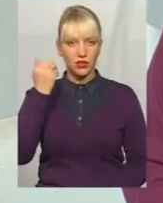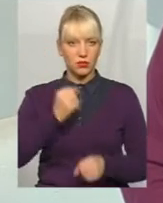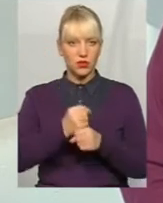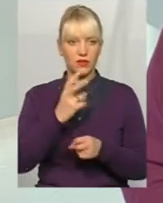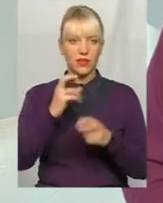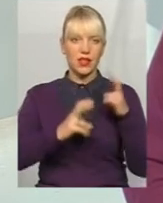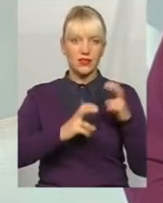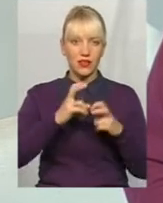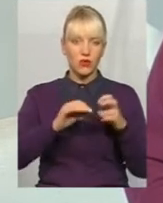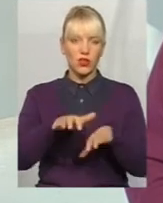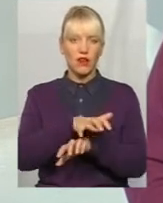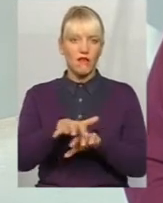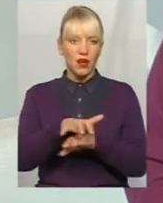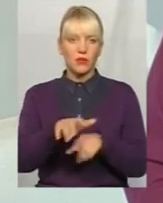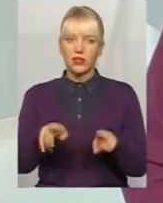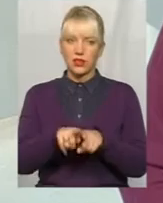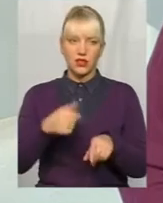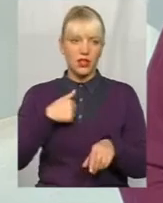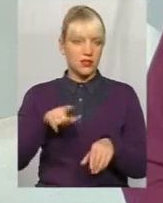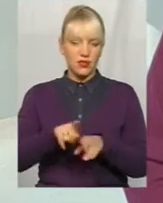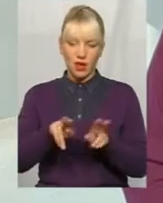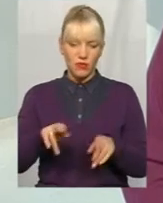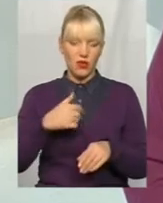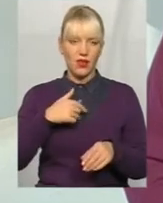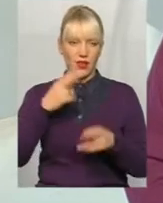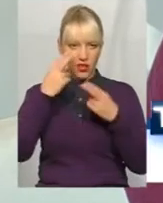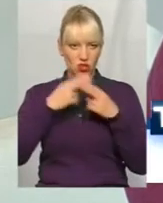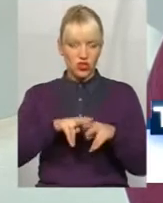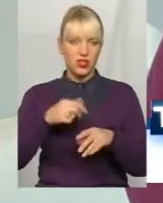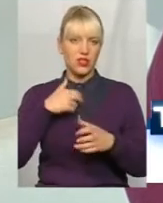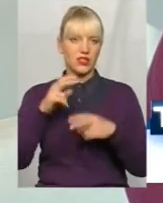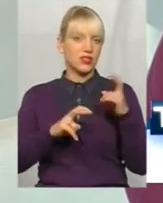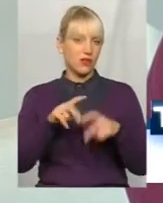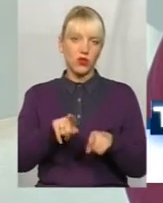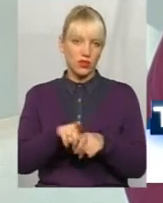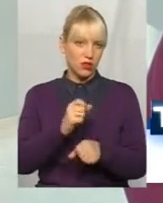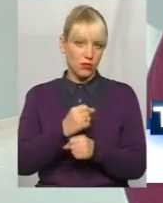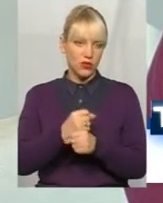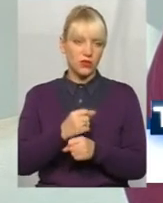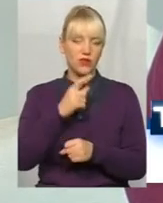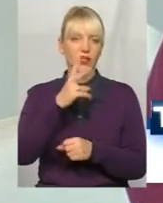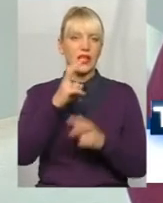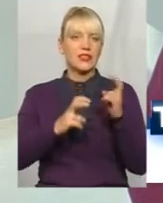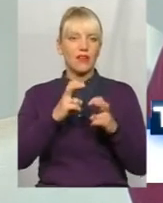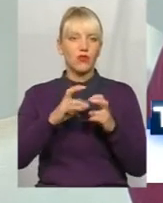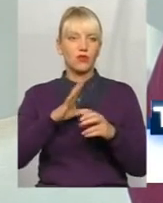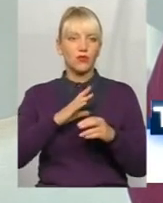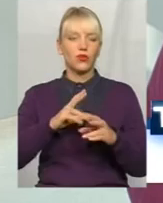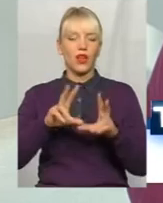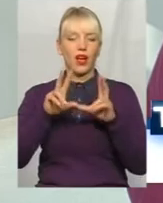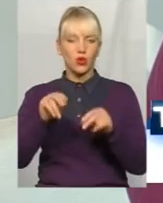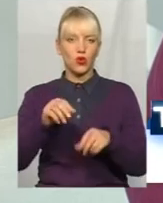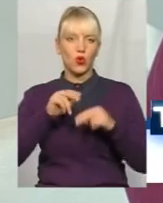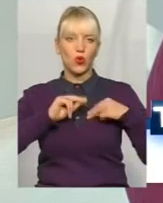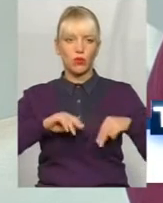заводах, на фабриках, так само бувши заводський інженер, так як і Віра, і багато наших підприємців. Вони на заводі мали гарантоване, створене робоче